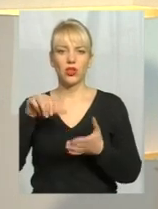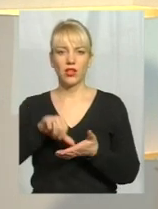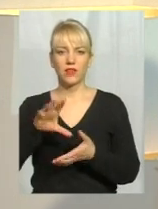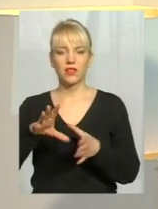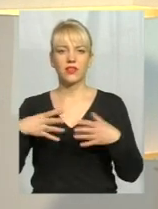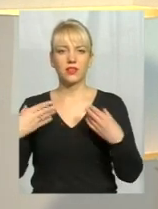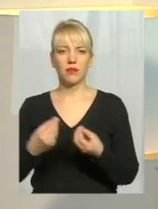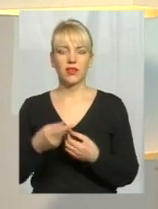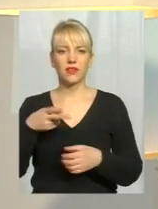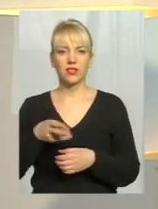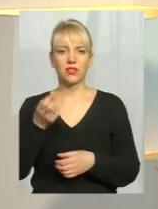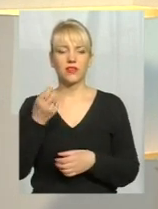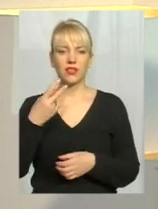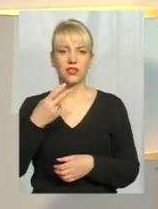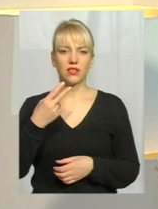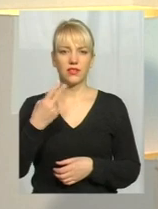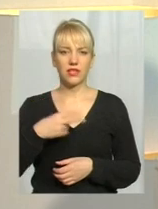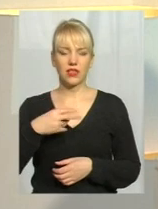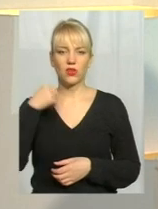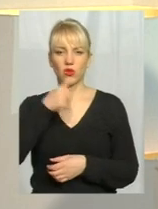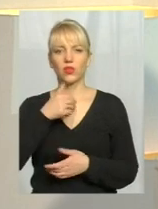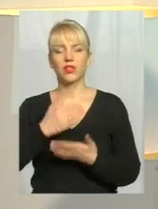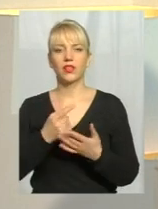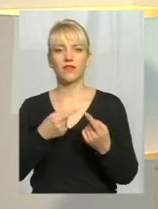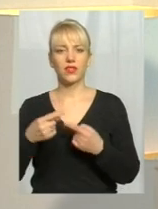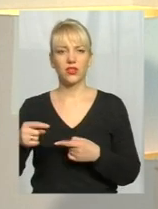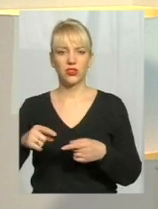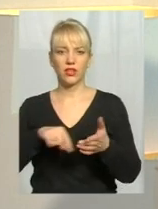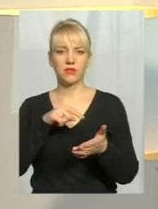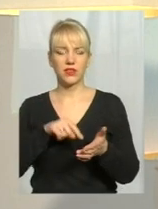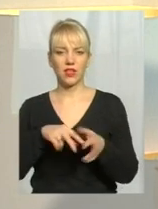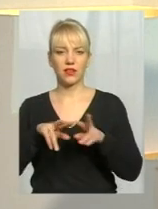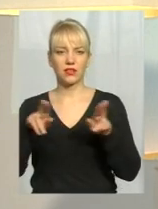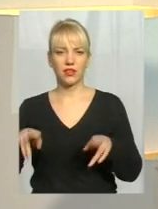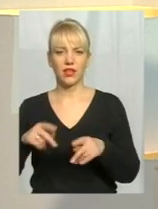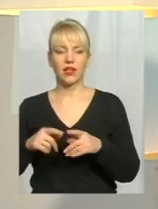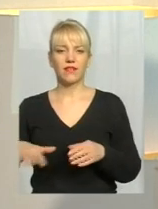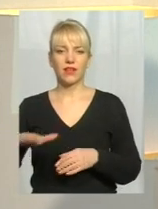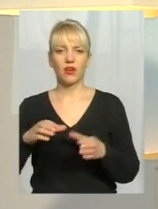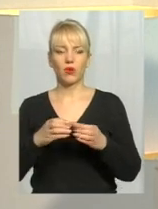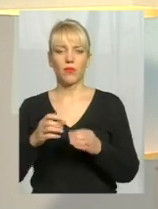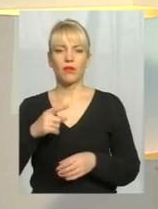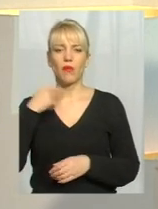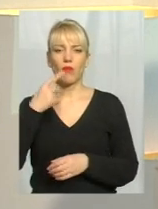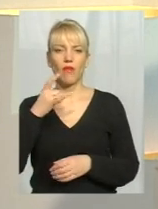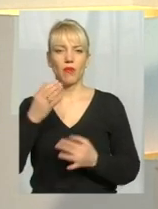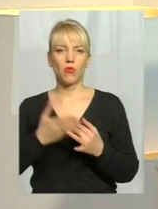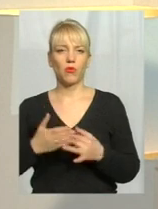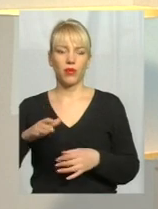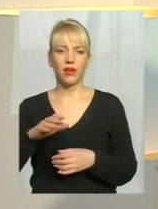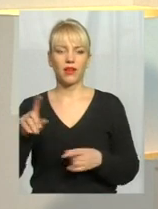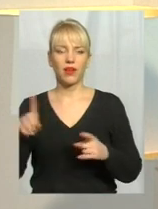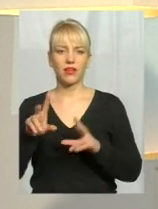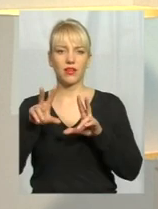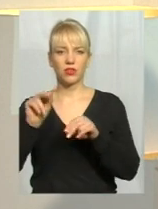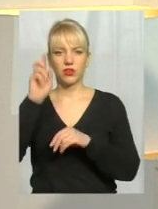2018-2020 роки. Є подібні в інших містах і тергромадах. Словом, про пільги, які гарантує держава,